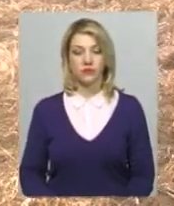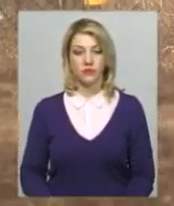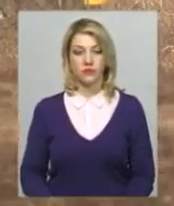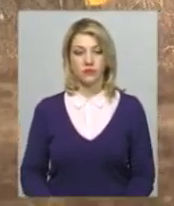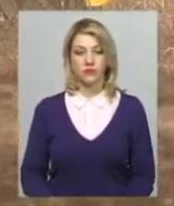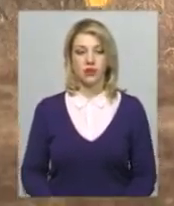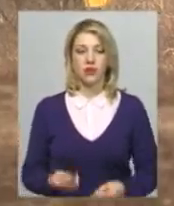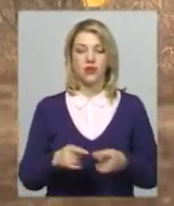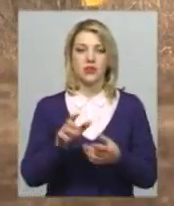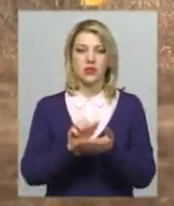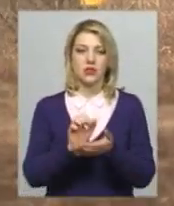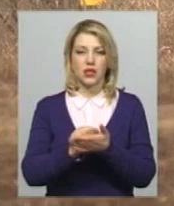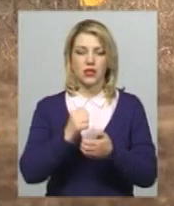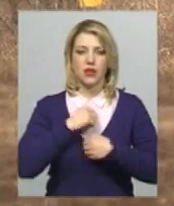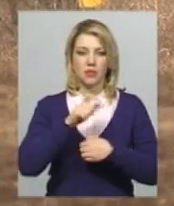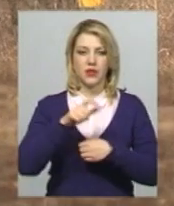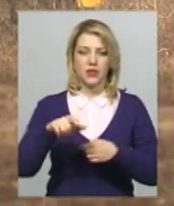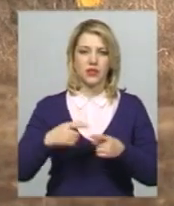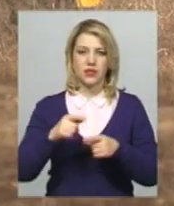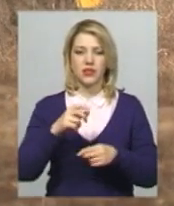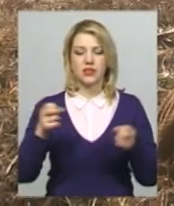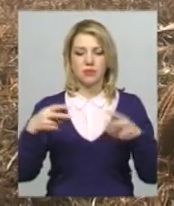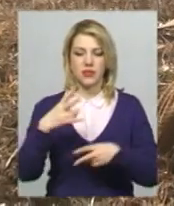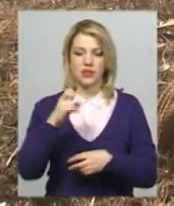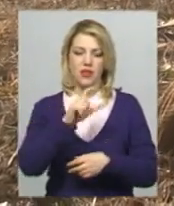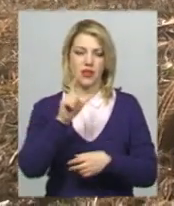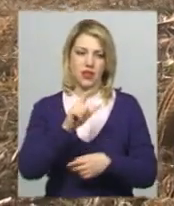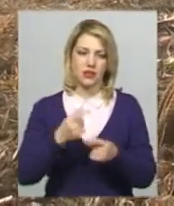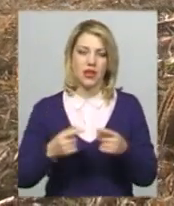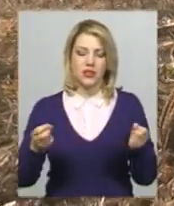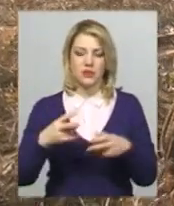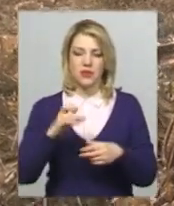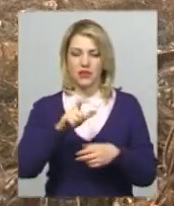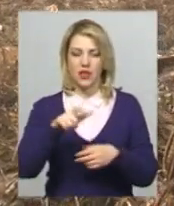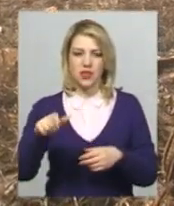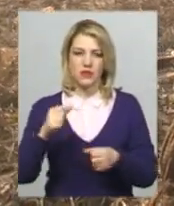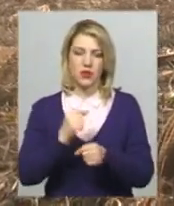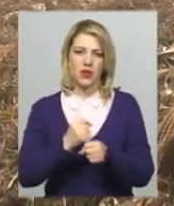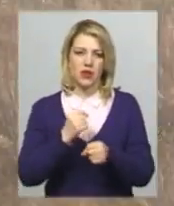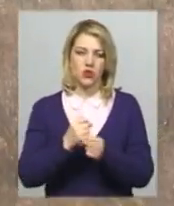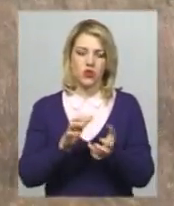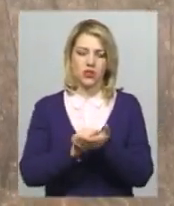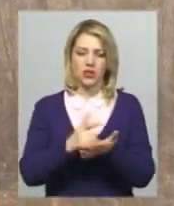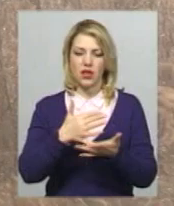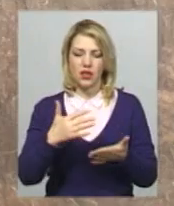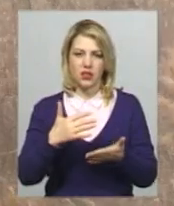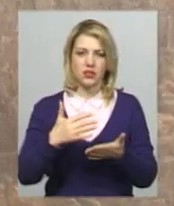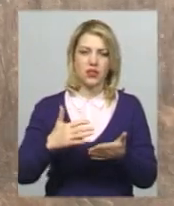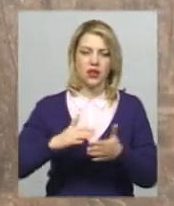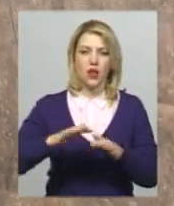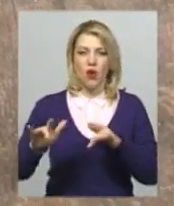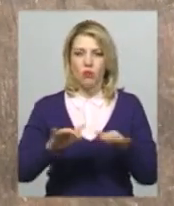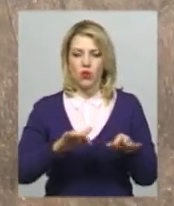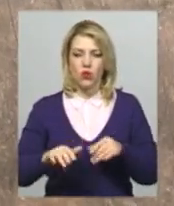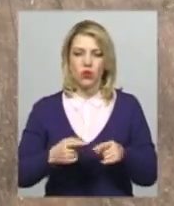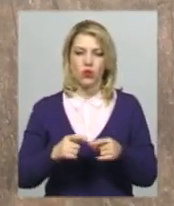Це заняття бійців Сил спеціальних операцій з вогневої підготовки. Спецпризначенці відпрацьовують заняття з різних положень для ведення вогню. Заняття